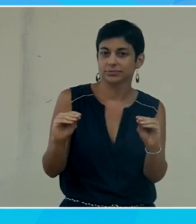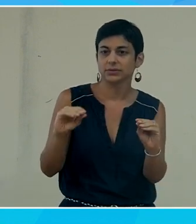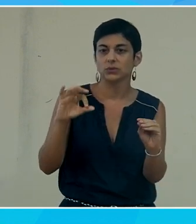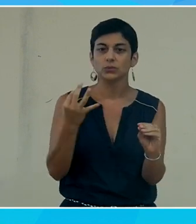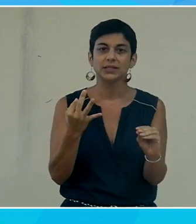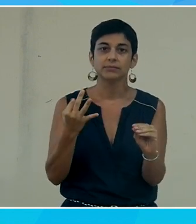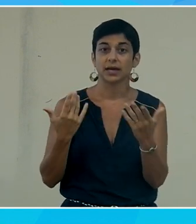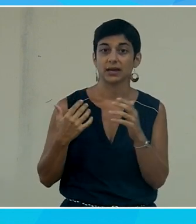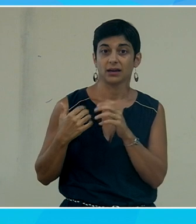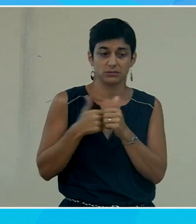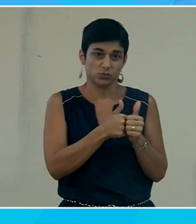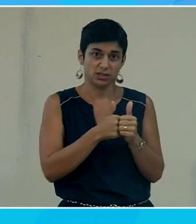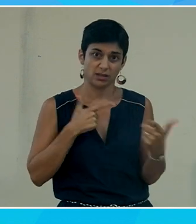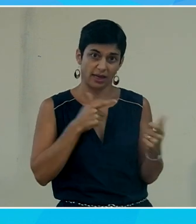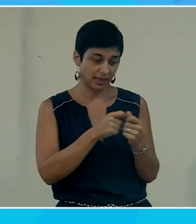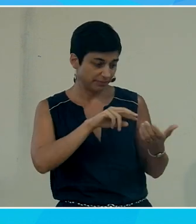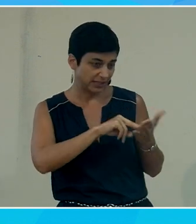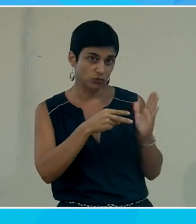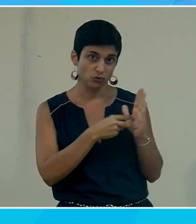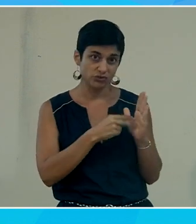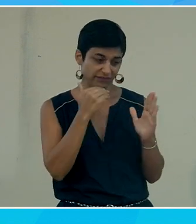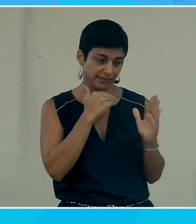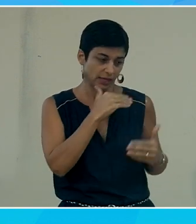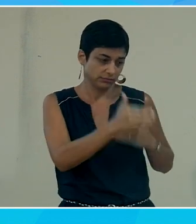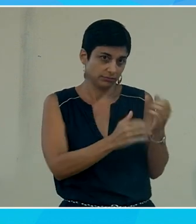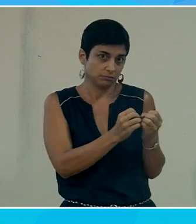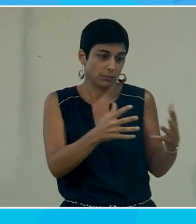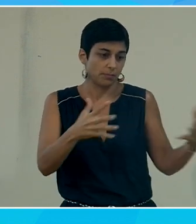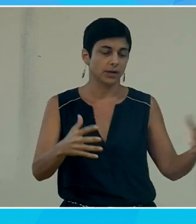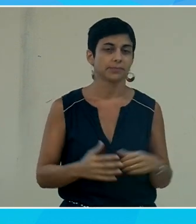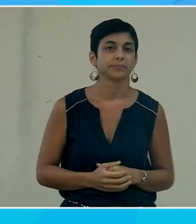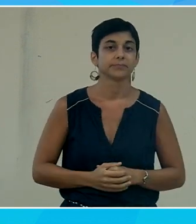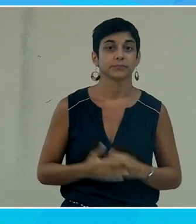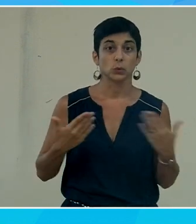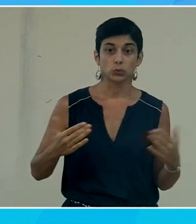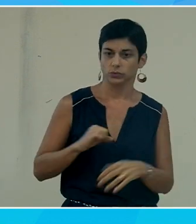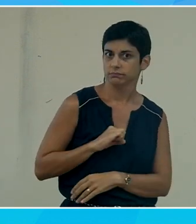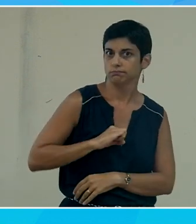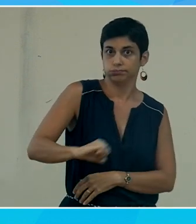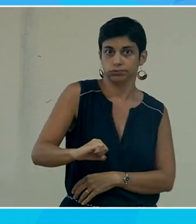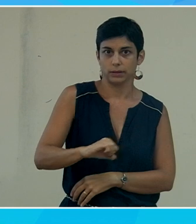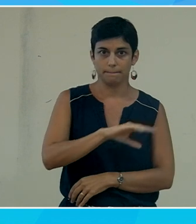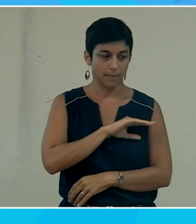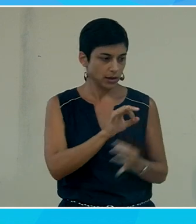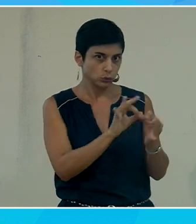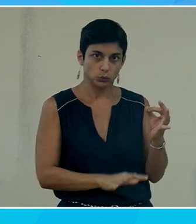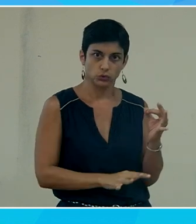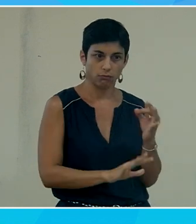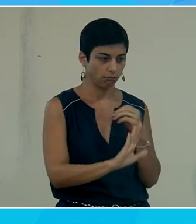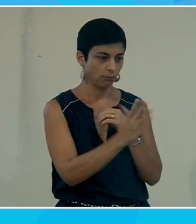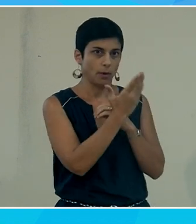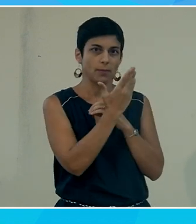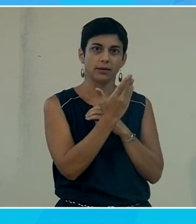fait à la vitesse à laquelle les technologies ont avancé aussi et l'accélération qu'on a aujourd'hui est vraiment liée à cette accélération de la